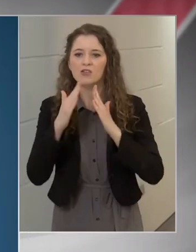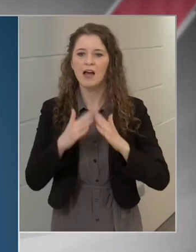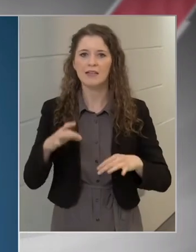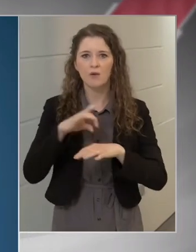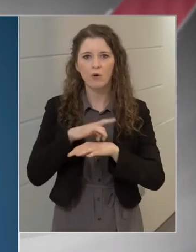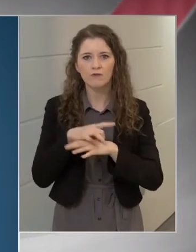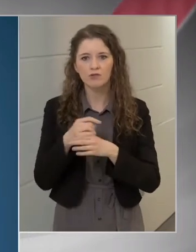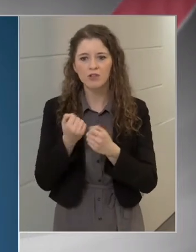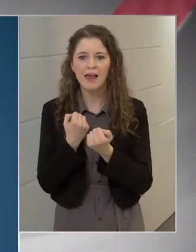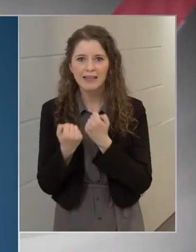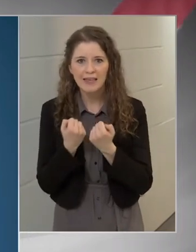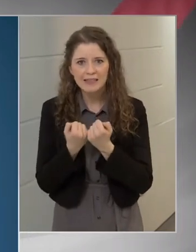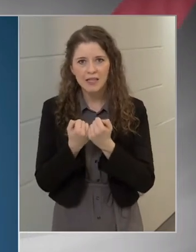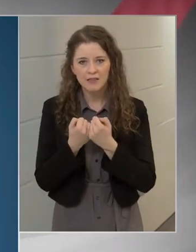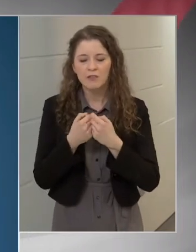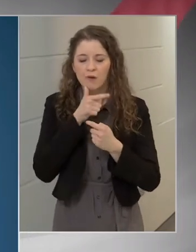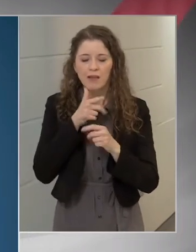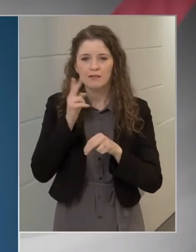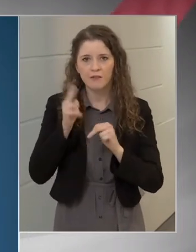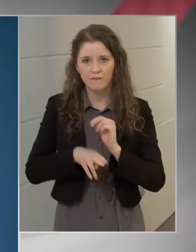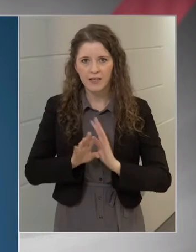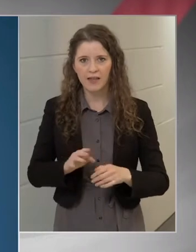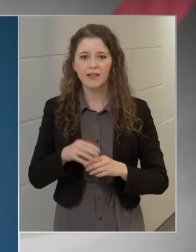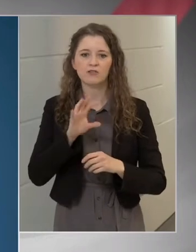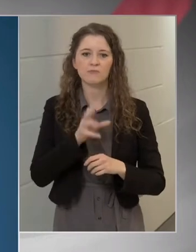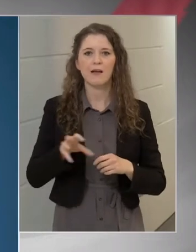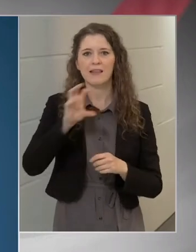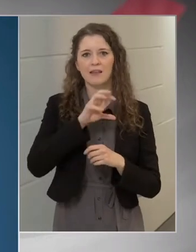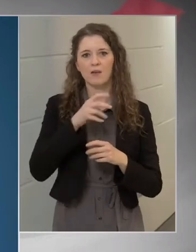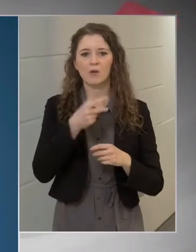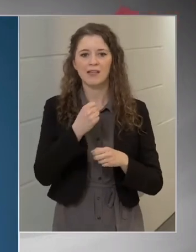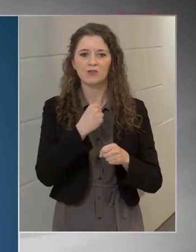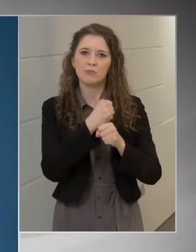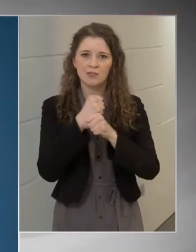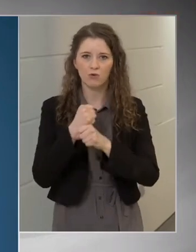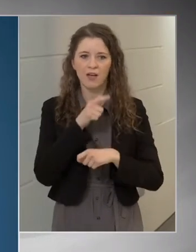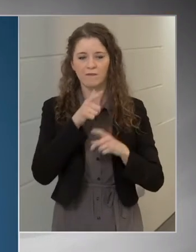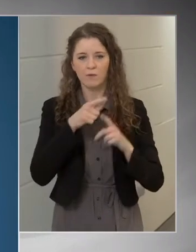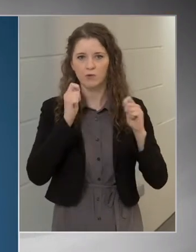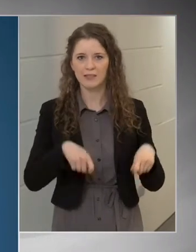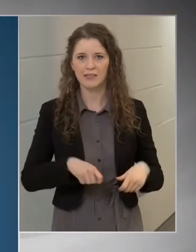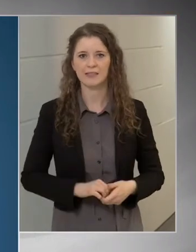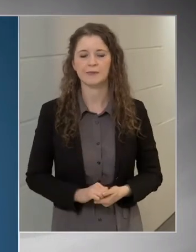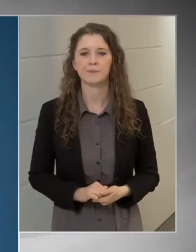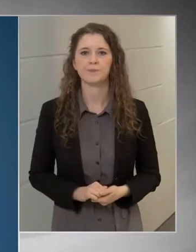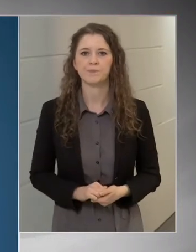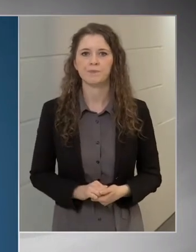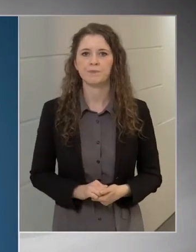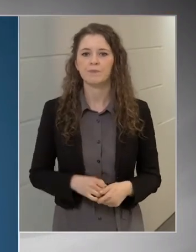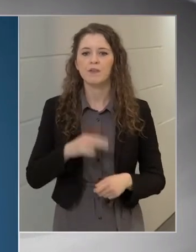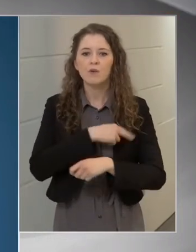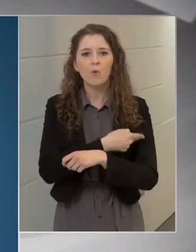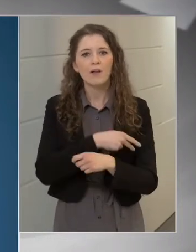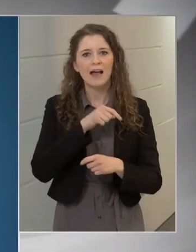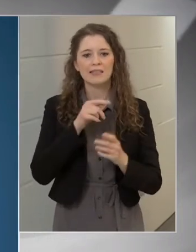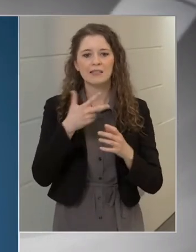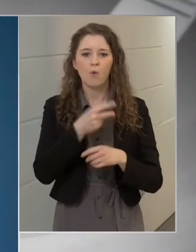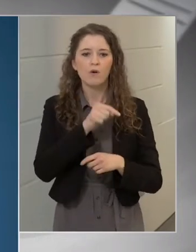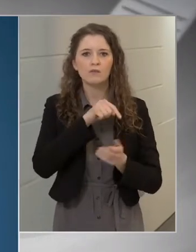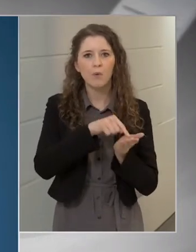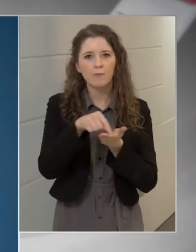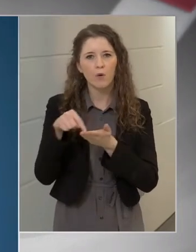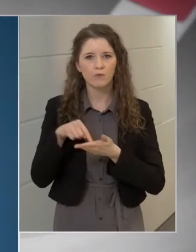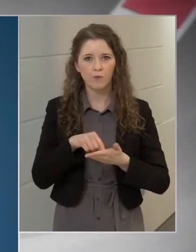egyeztetve véglegesítik a megyei oltási bizottságok. A kórházi oltópontokon is folytatódik a regisztrált